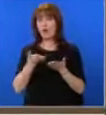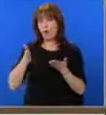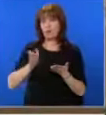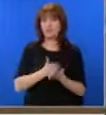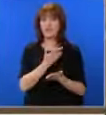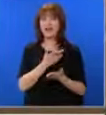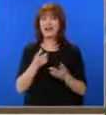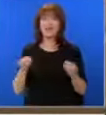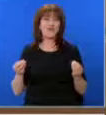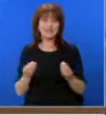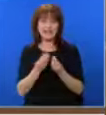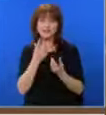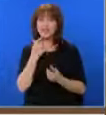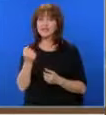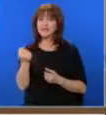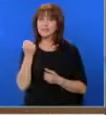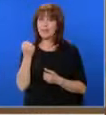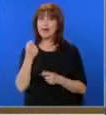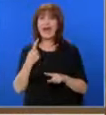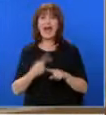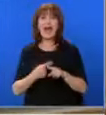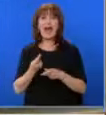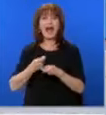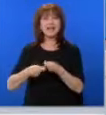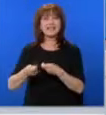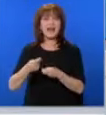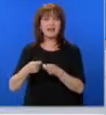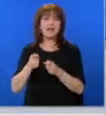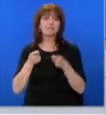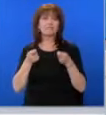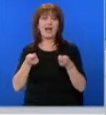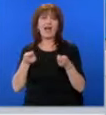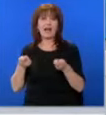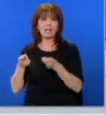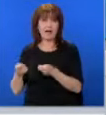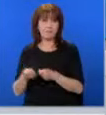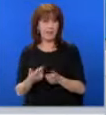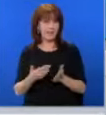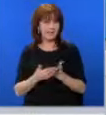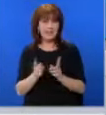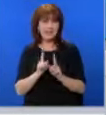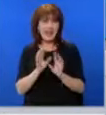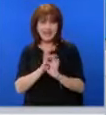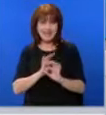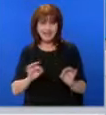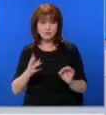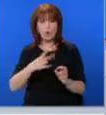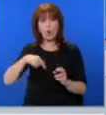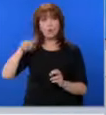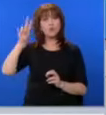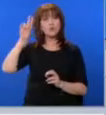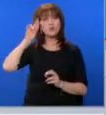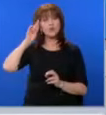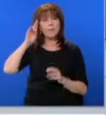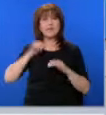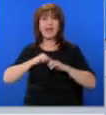предложението на възраждане за забрана на хазартни реклами. Дали заради и на яснотите около служебния кабинат